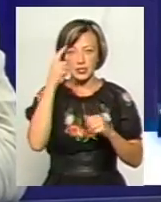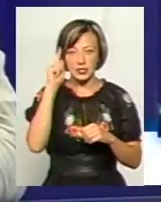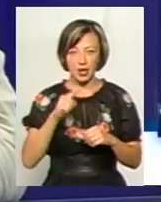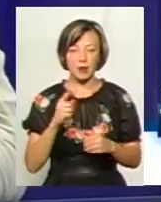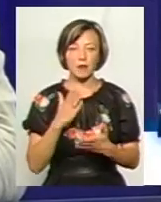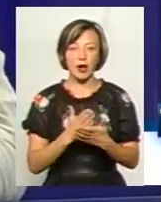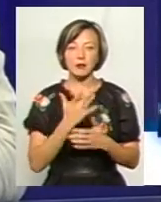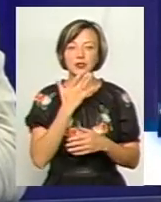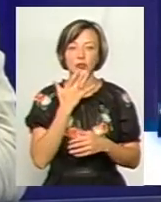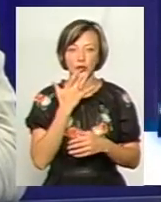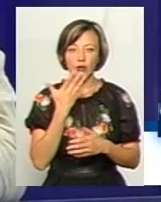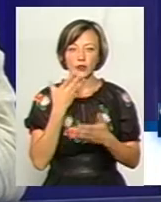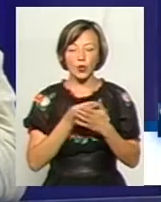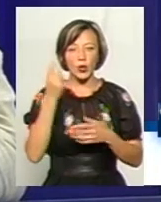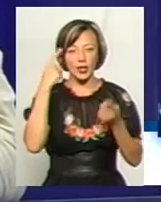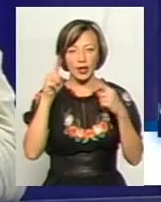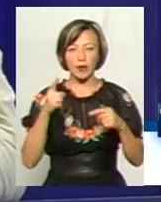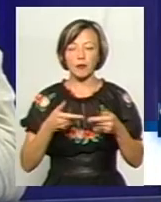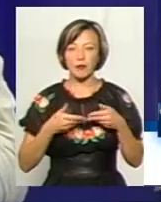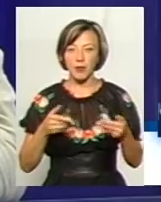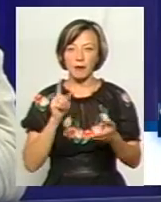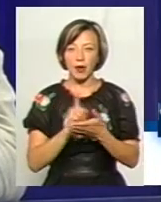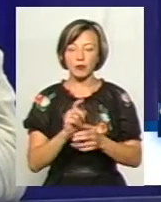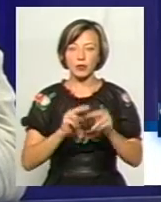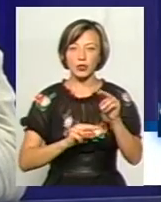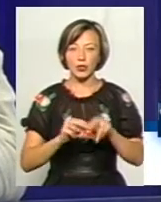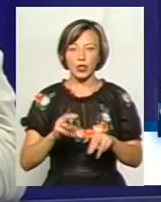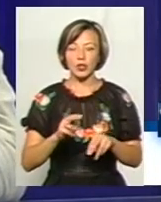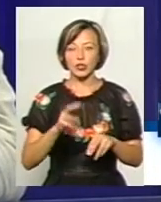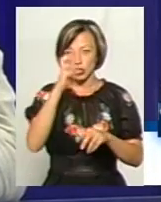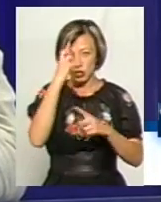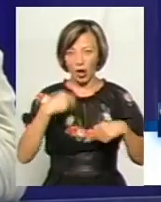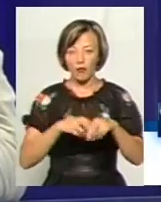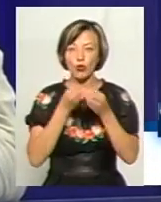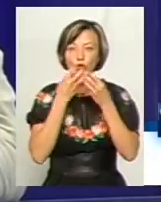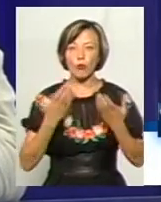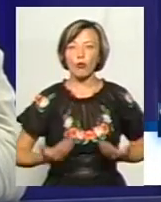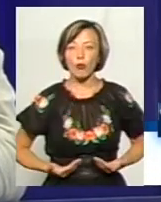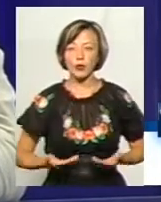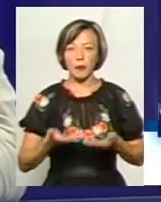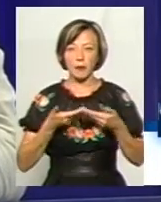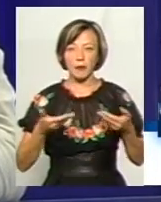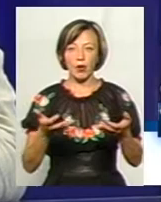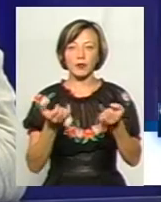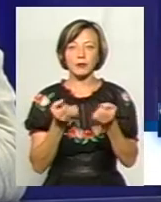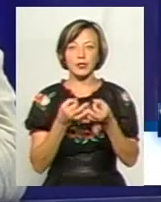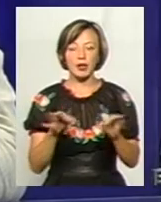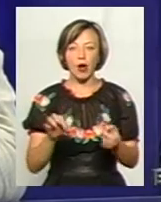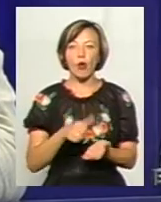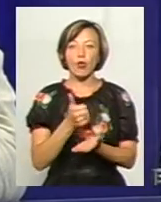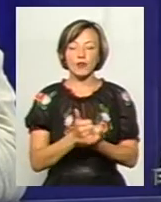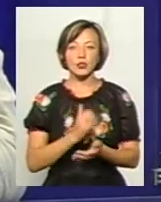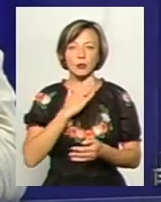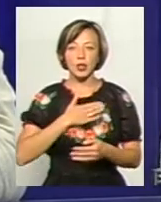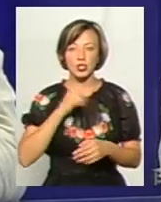вже маємо національну свою ідею, ми маємо збудувати державу добробуту. Ми отримали незалежність, тепер найголовнішим